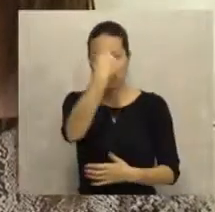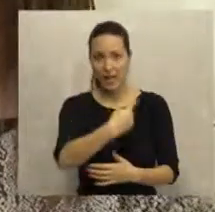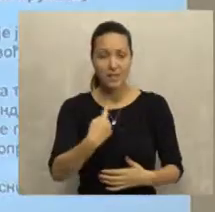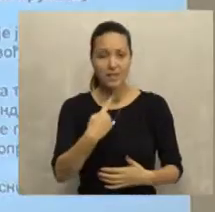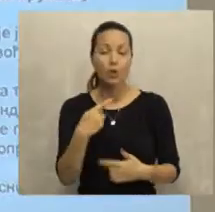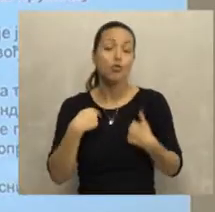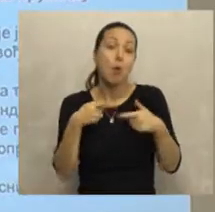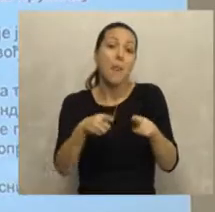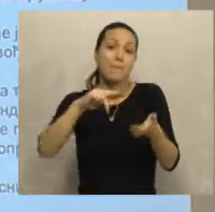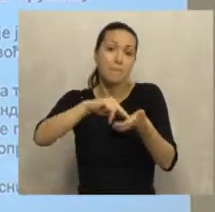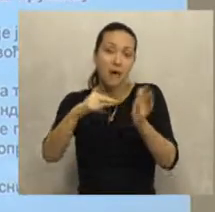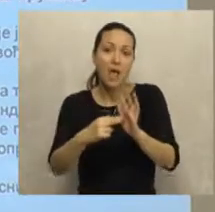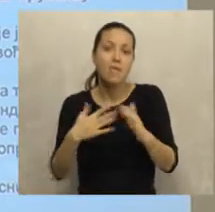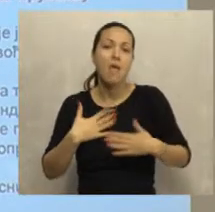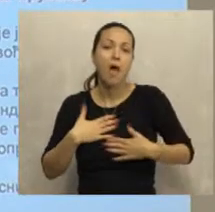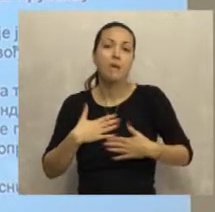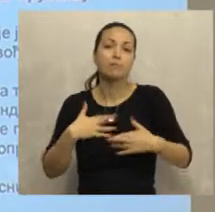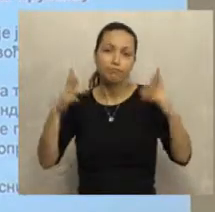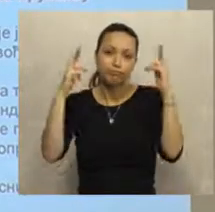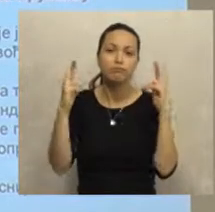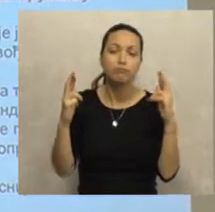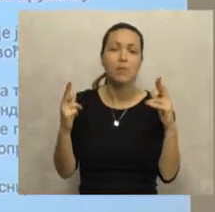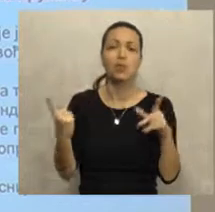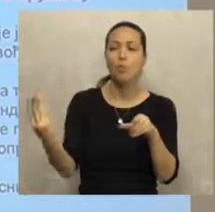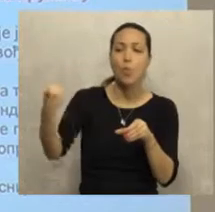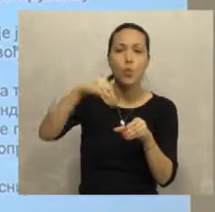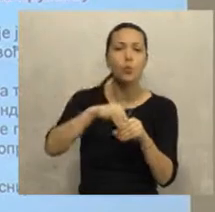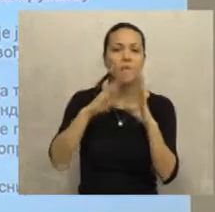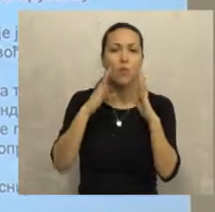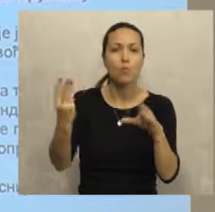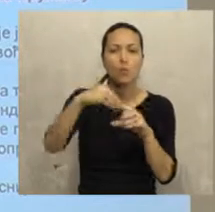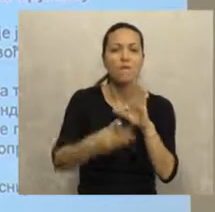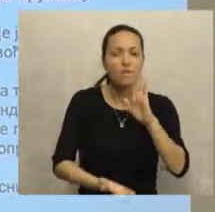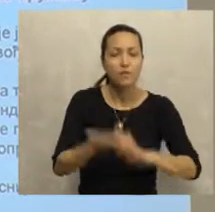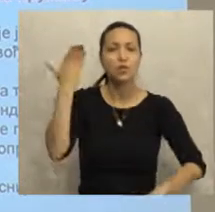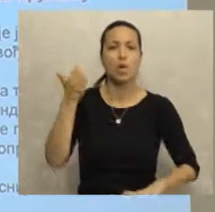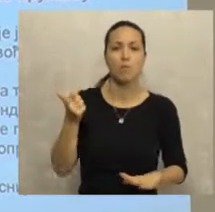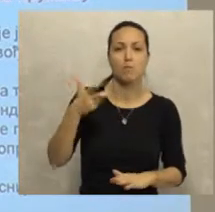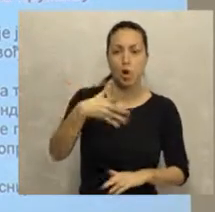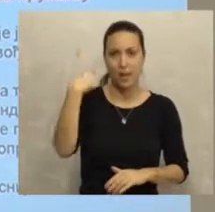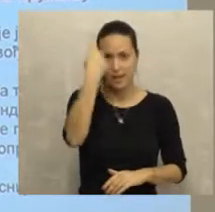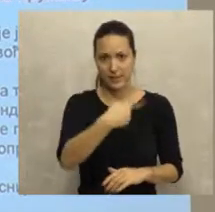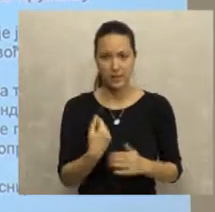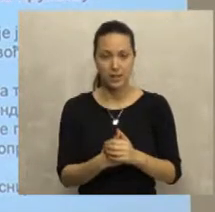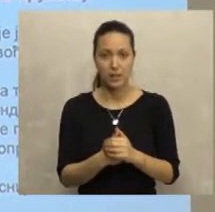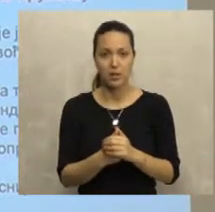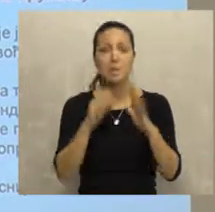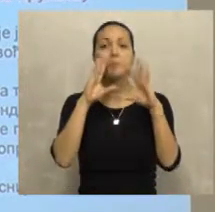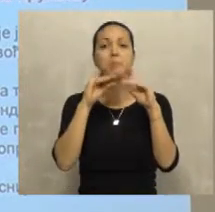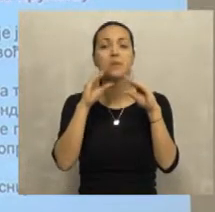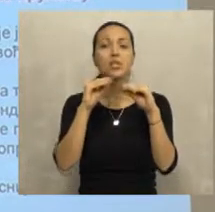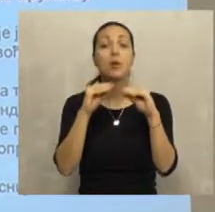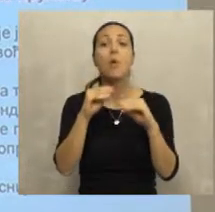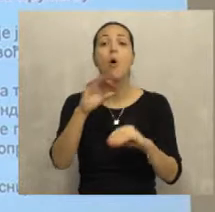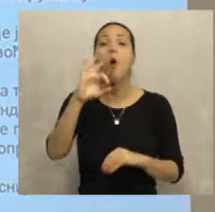lica. To nam je plan. Ja sam optimista i verujem da ćemo uključiti mnogo veći broj lica,